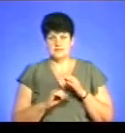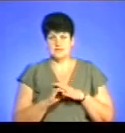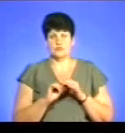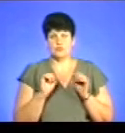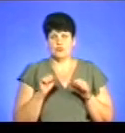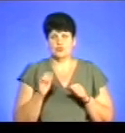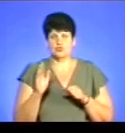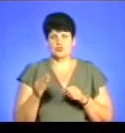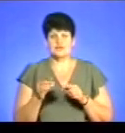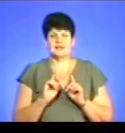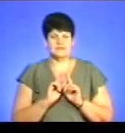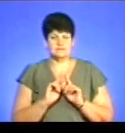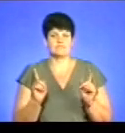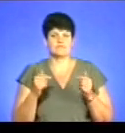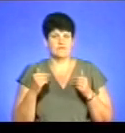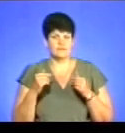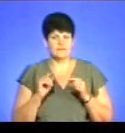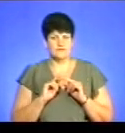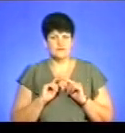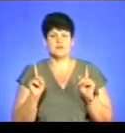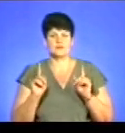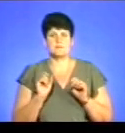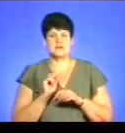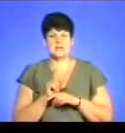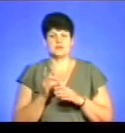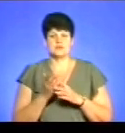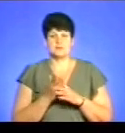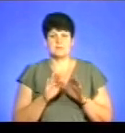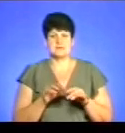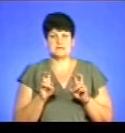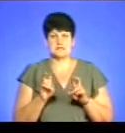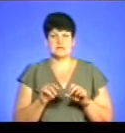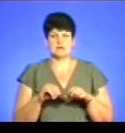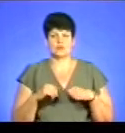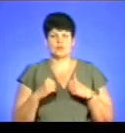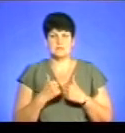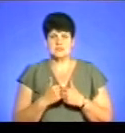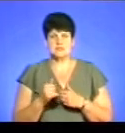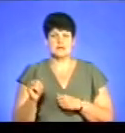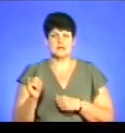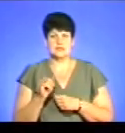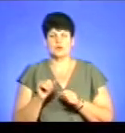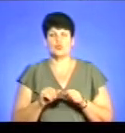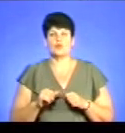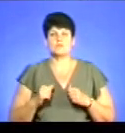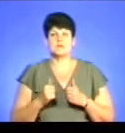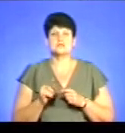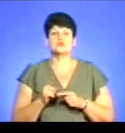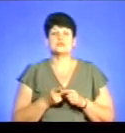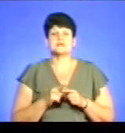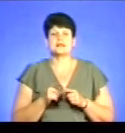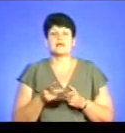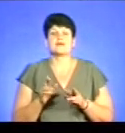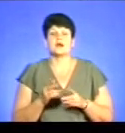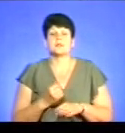то можуть бути, як виняток, все ж таки призначена субсидія після засідання комісії. Так. І комісія, що це таке, як вона